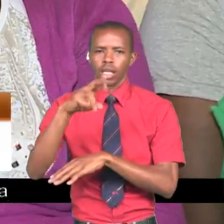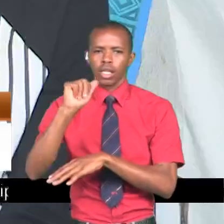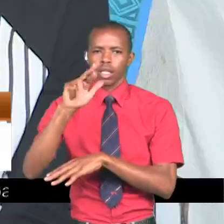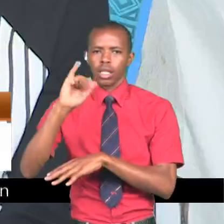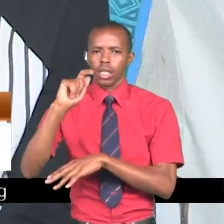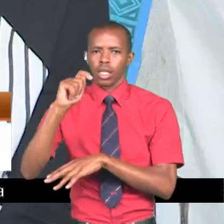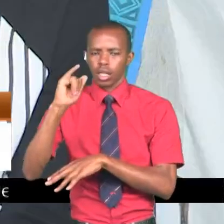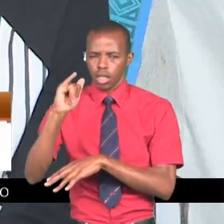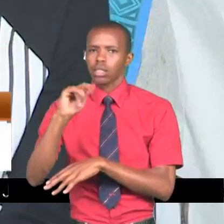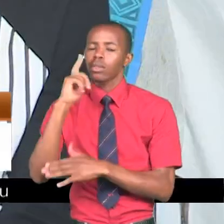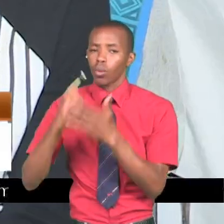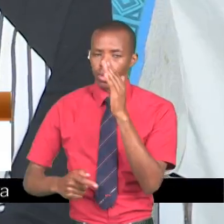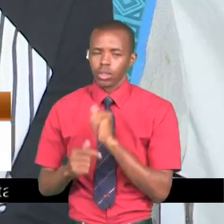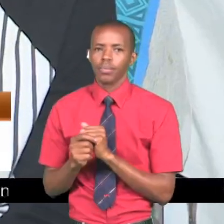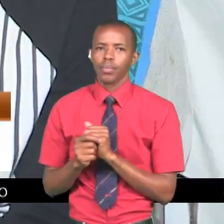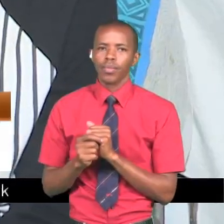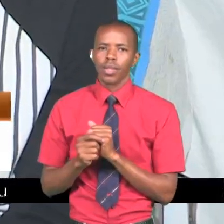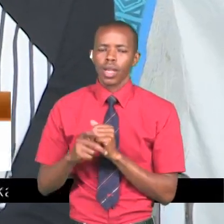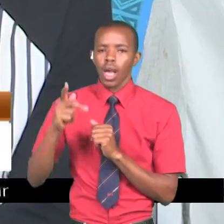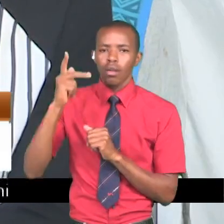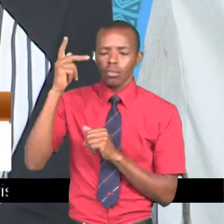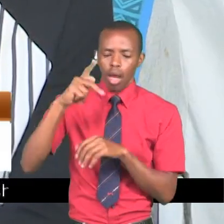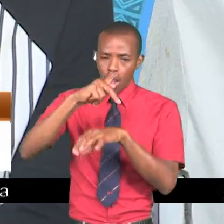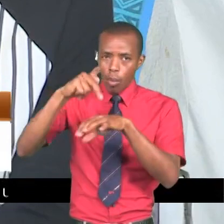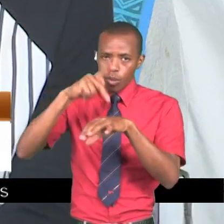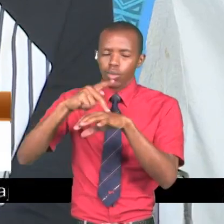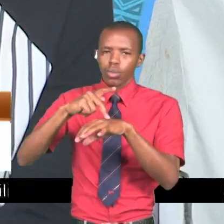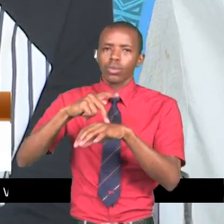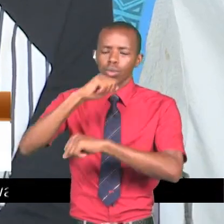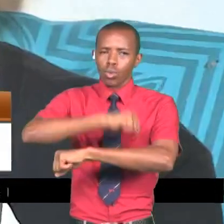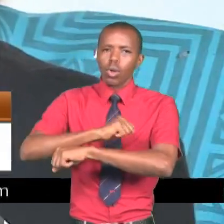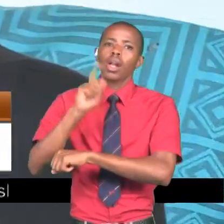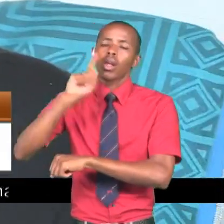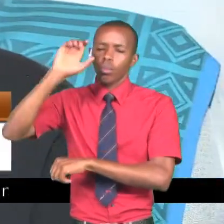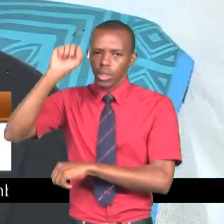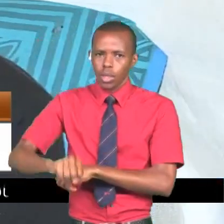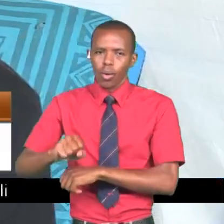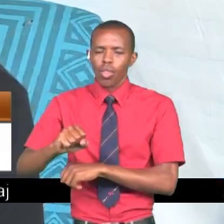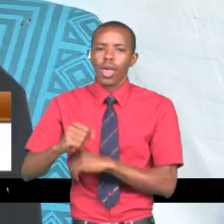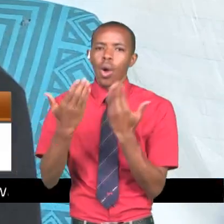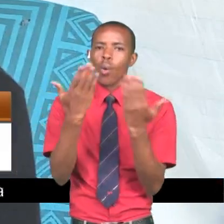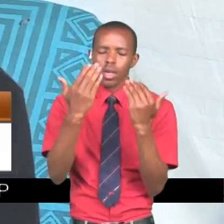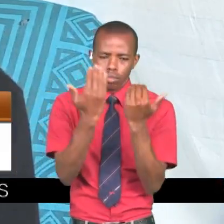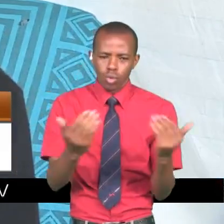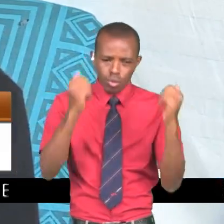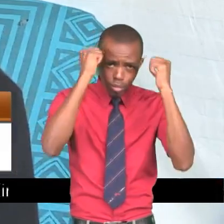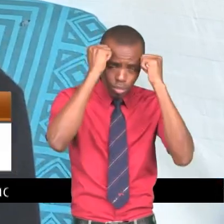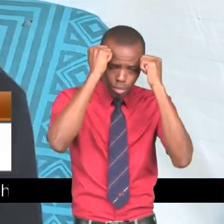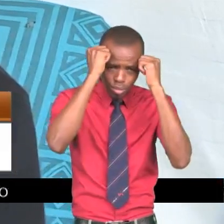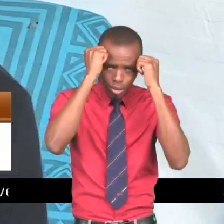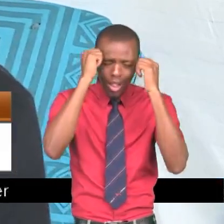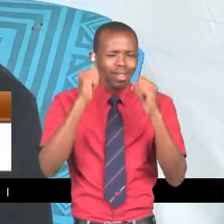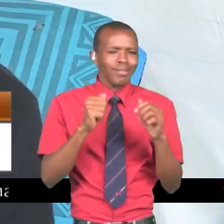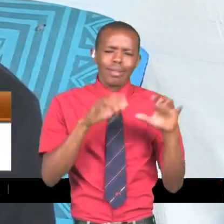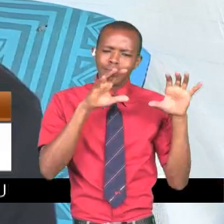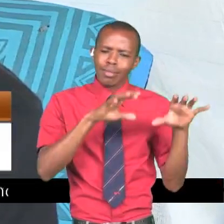mamake linia tinjeria. Nasema kuwa mwalimu mkua shule ya msingi ya Nairobi South alikosomea mwanawe. Hamekua kimwangaisha na kukataa